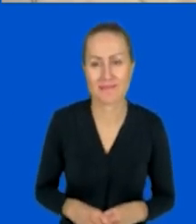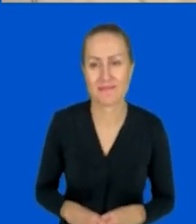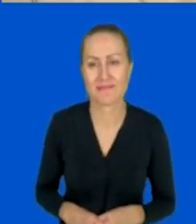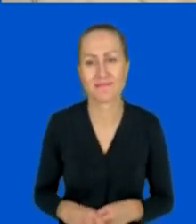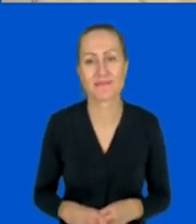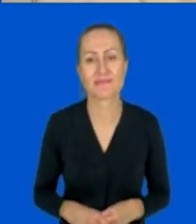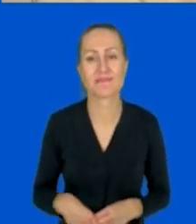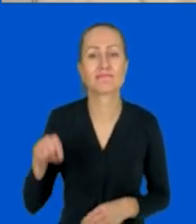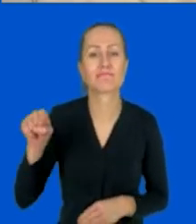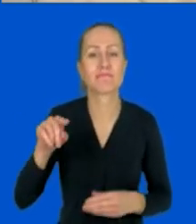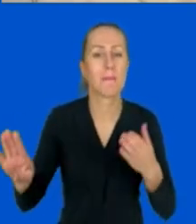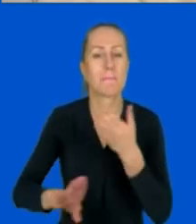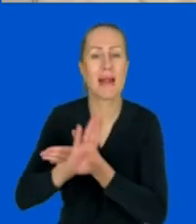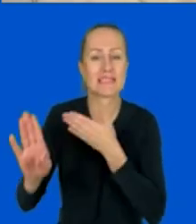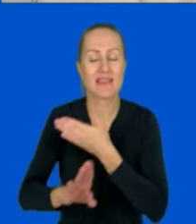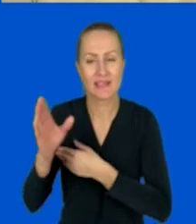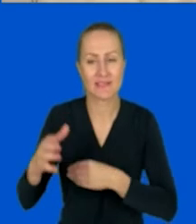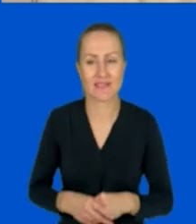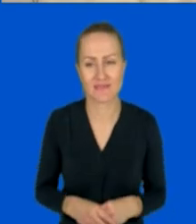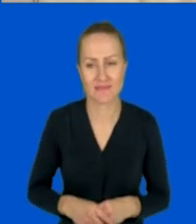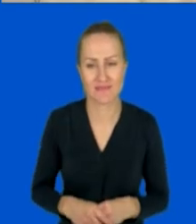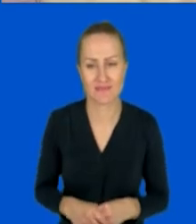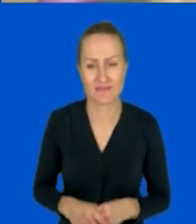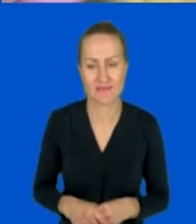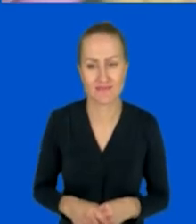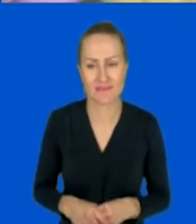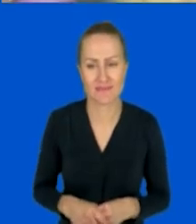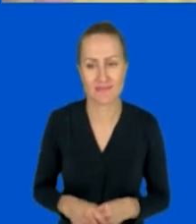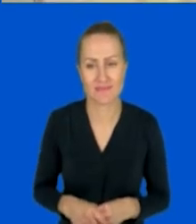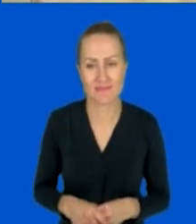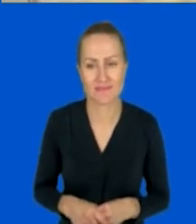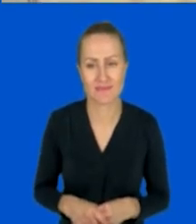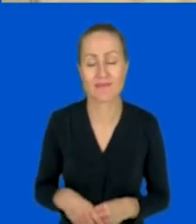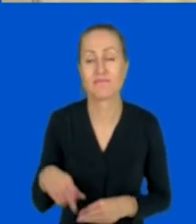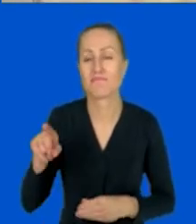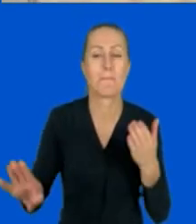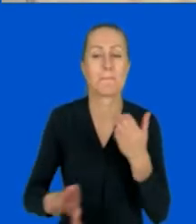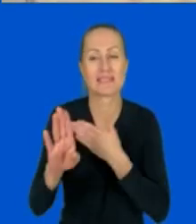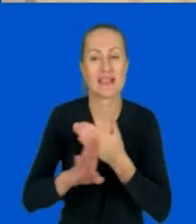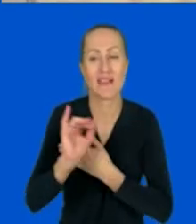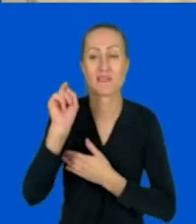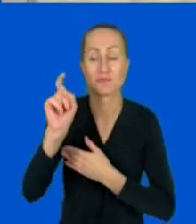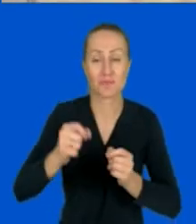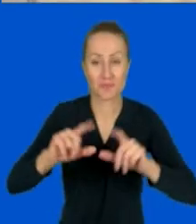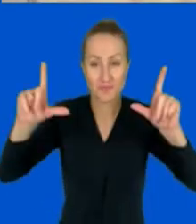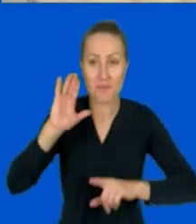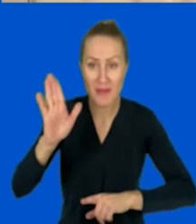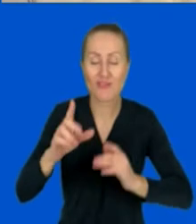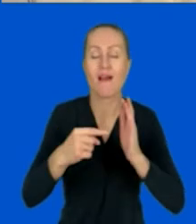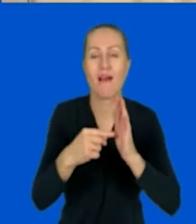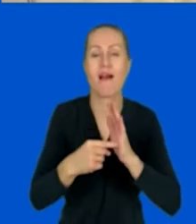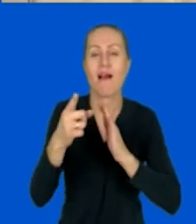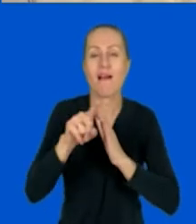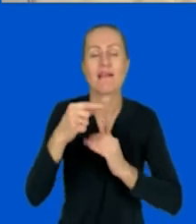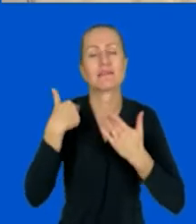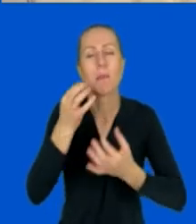jak do niej wrócimy, to zobaczycie, że chciałam Was zapytać o